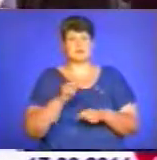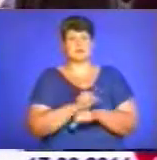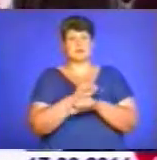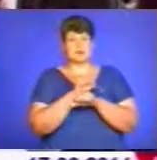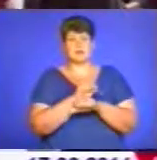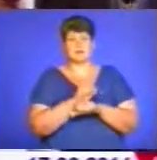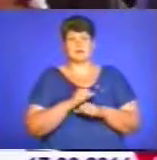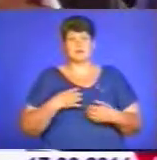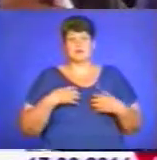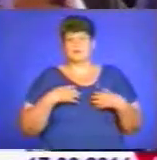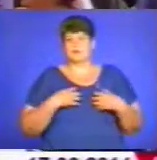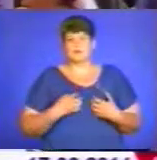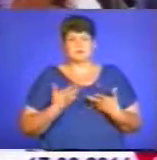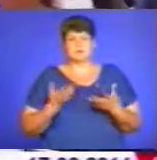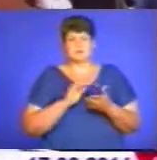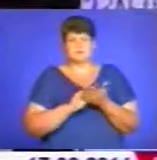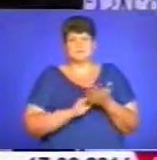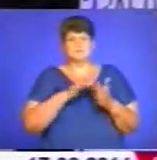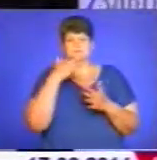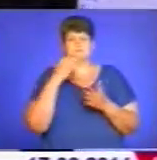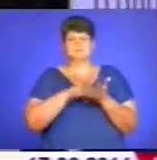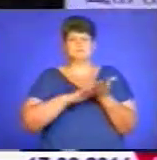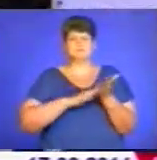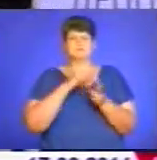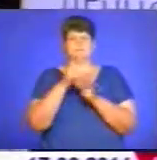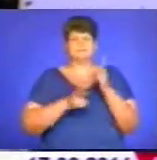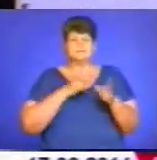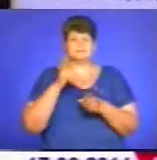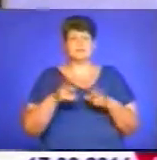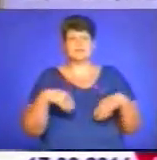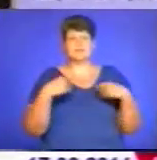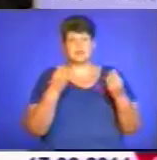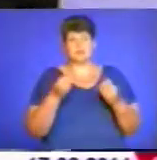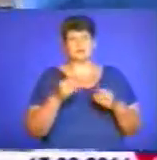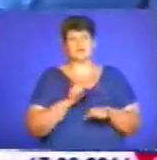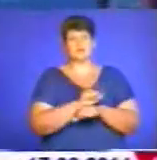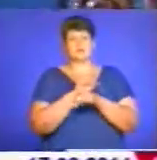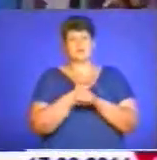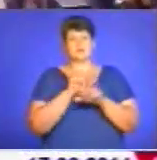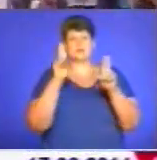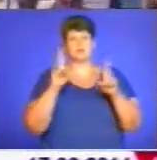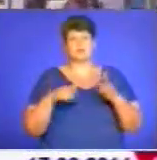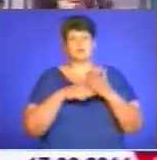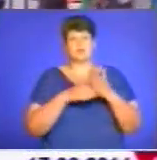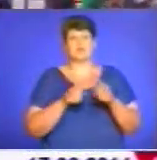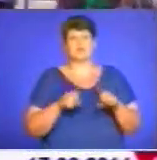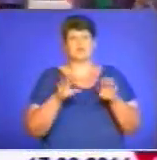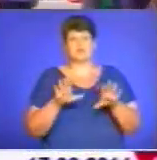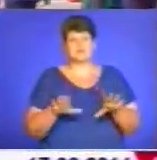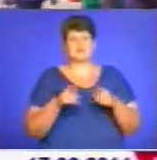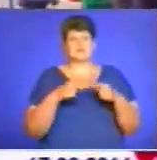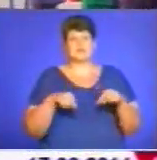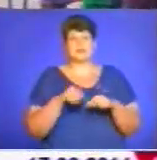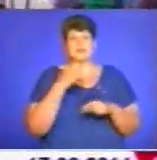писали вже не одне звернення, та все марно. Надати протестувальникам правову допомогу вирішили у відділенні Національної служби